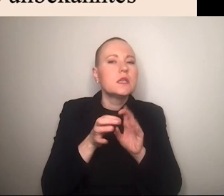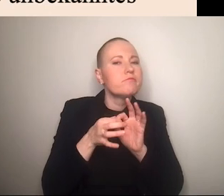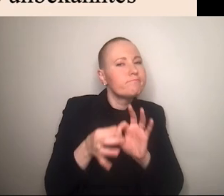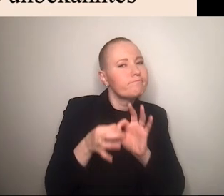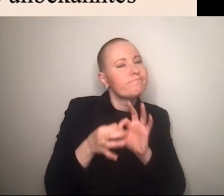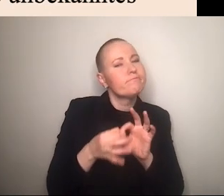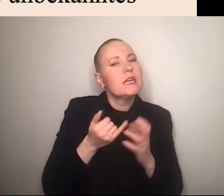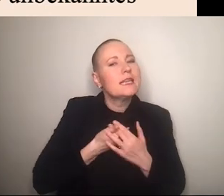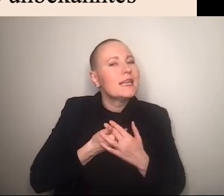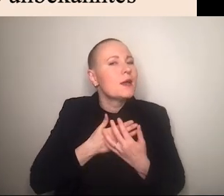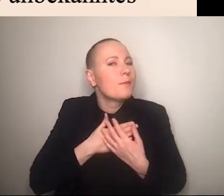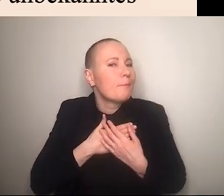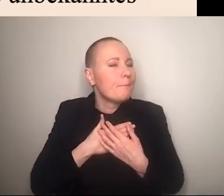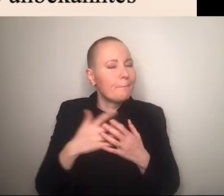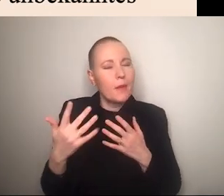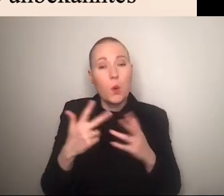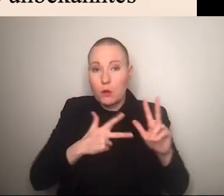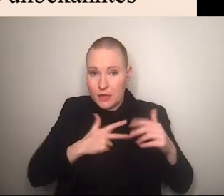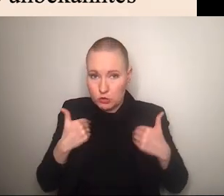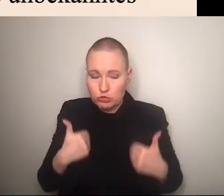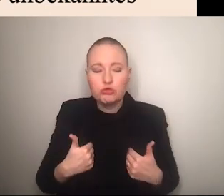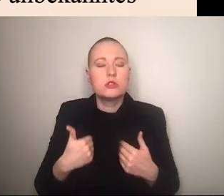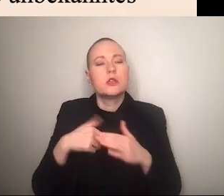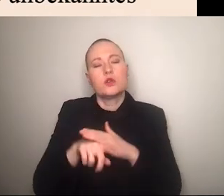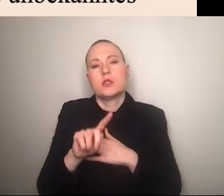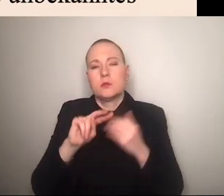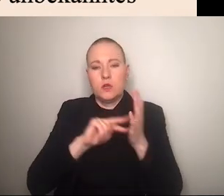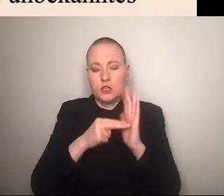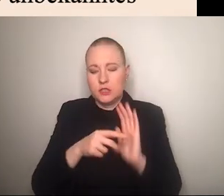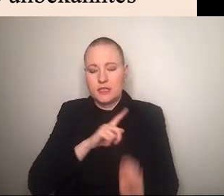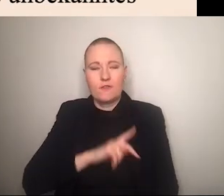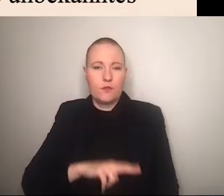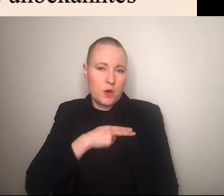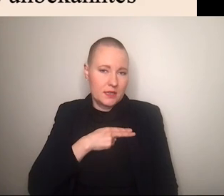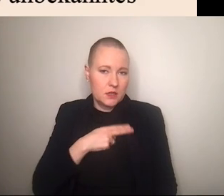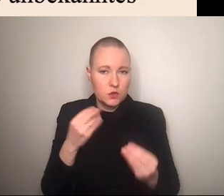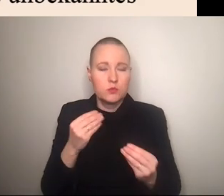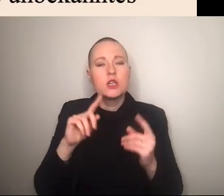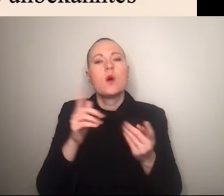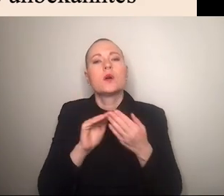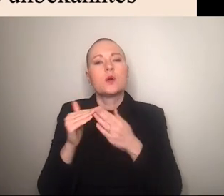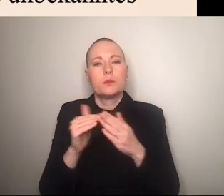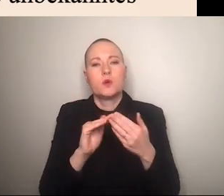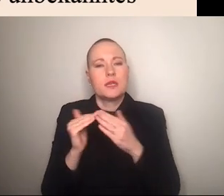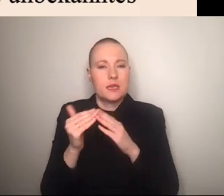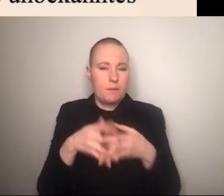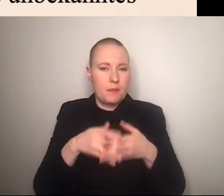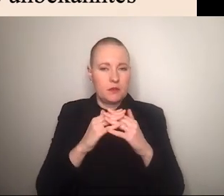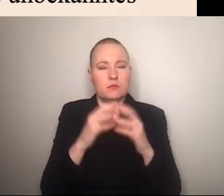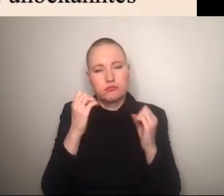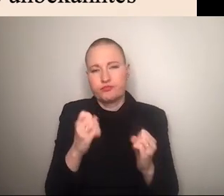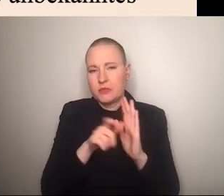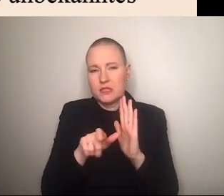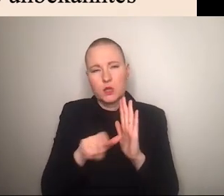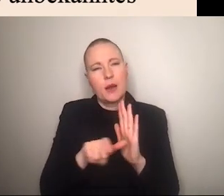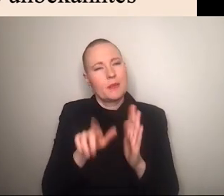suggeriert zum teil vor allem durch politiker self branding das dient eben der community bildung auch vor allem auf instagram funktioniert das